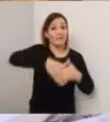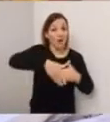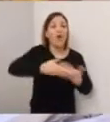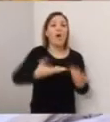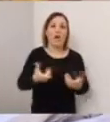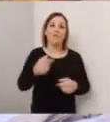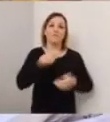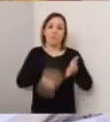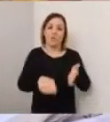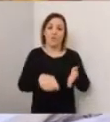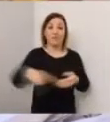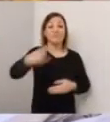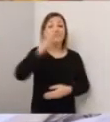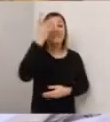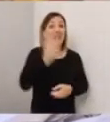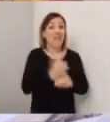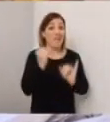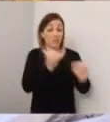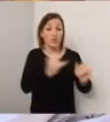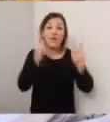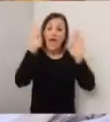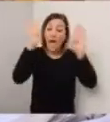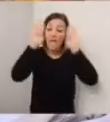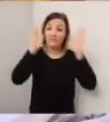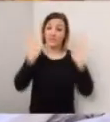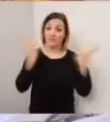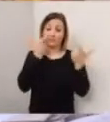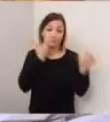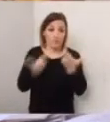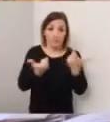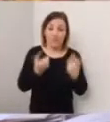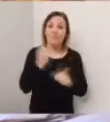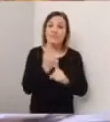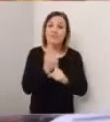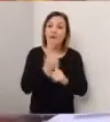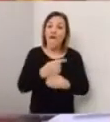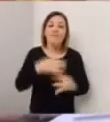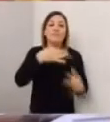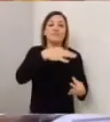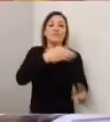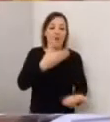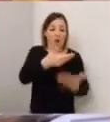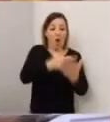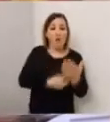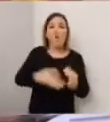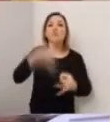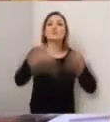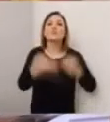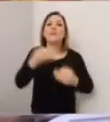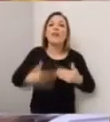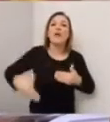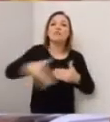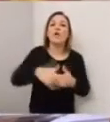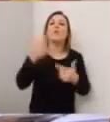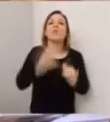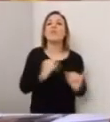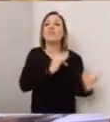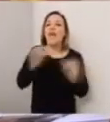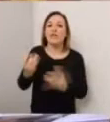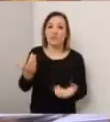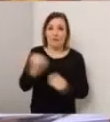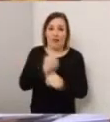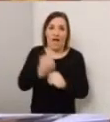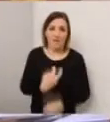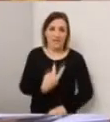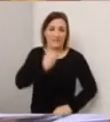motivo. Per cui, se dovete uscire fuori, attenzione, dovete avere il motivo di giustificazione, perché